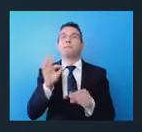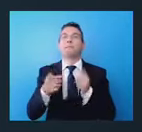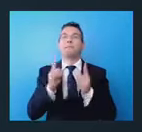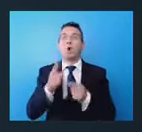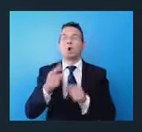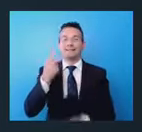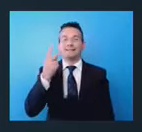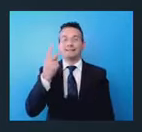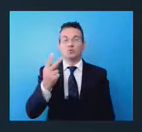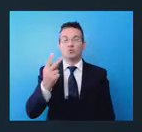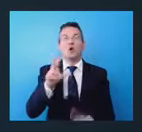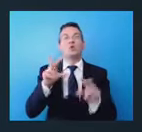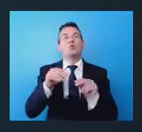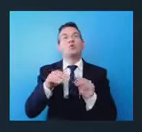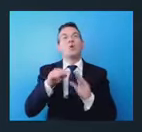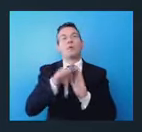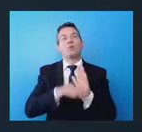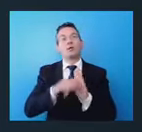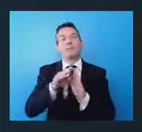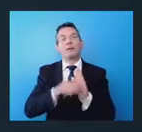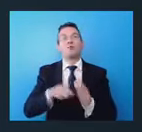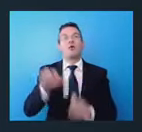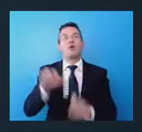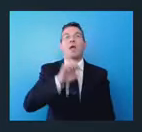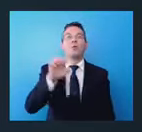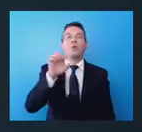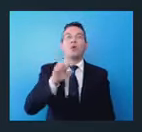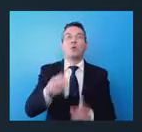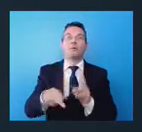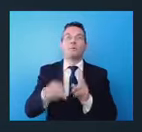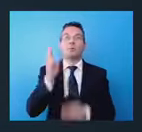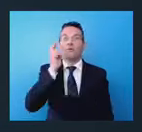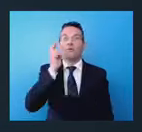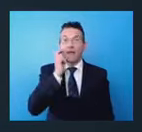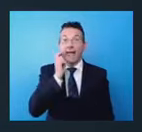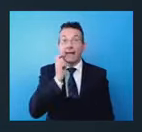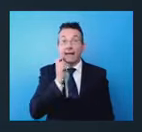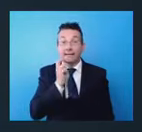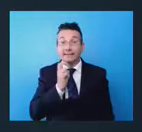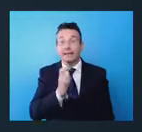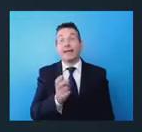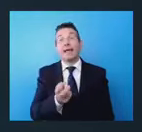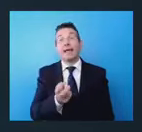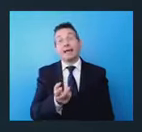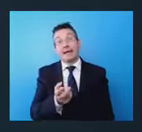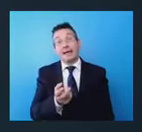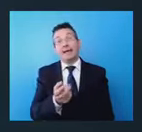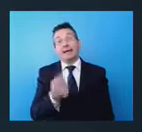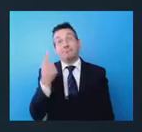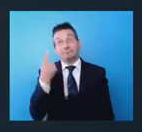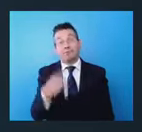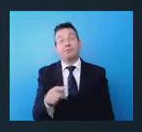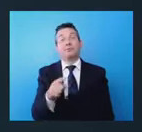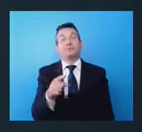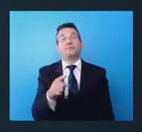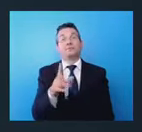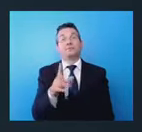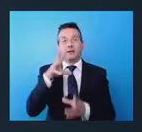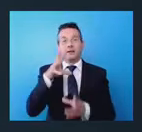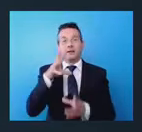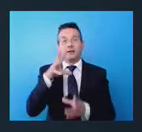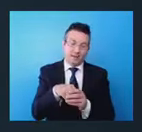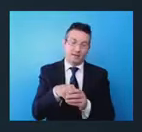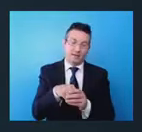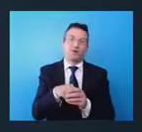più verde, è anch'esso pienamente dentro il quadro di